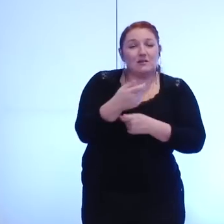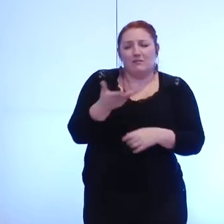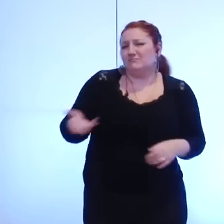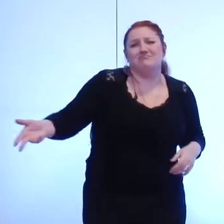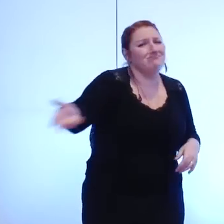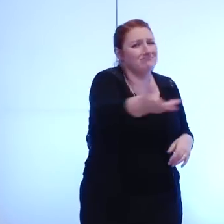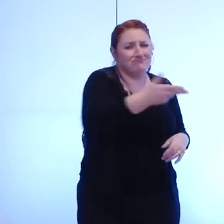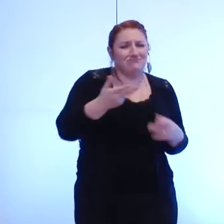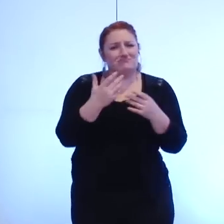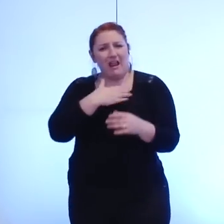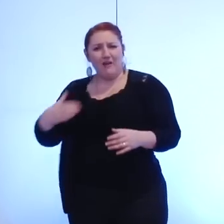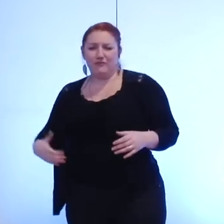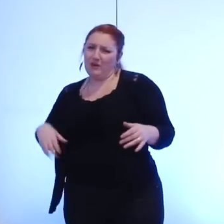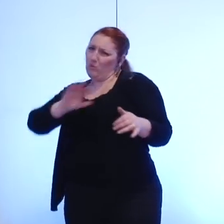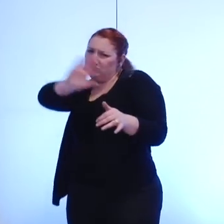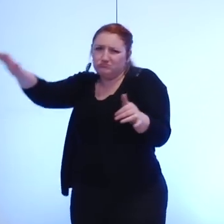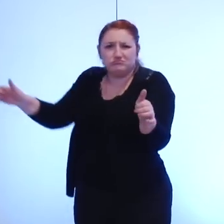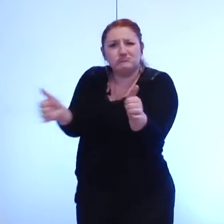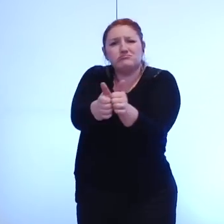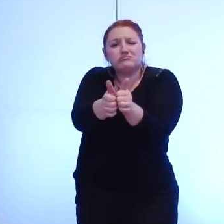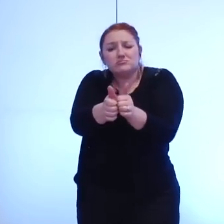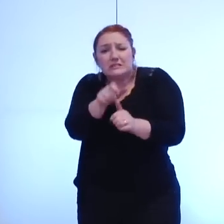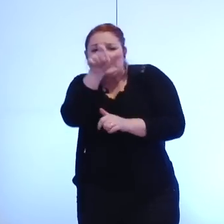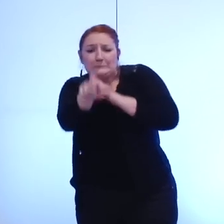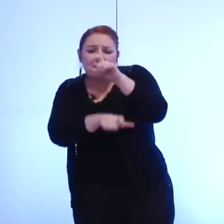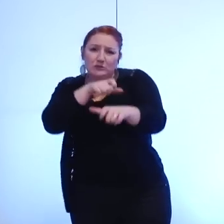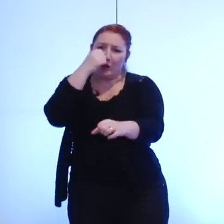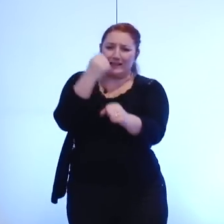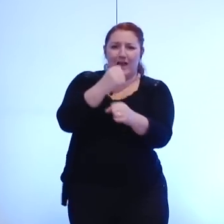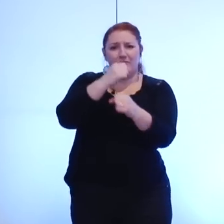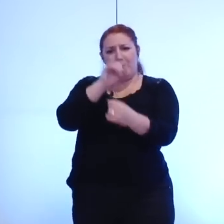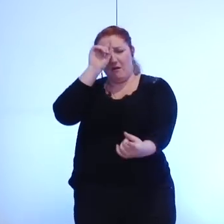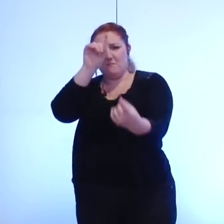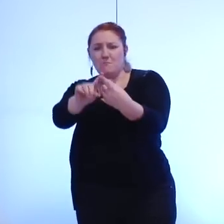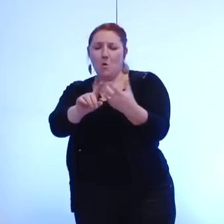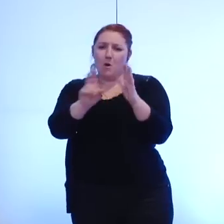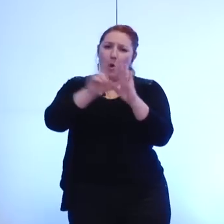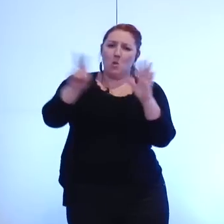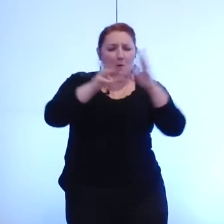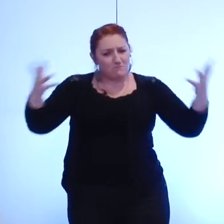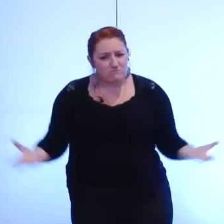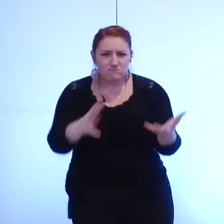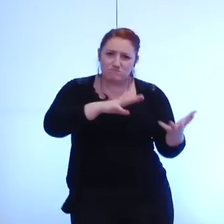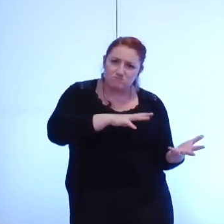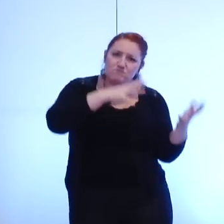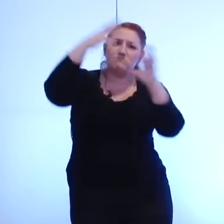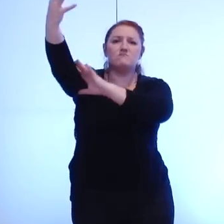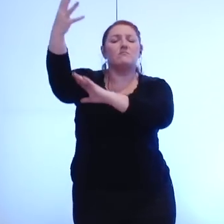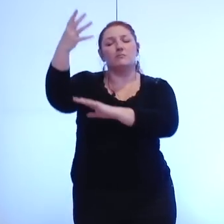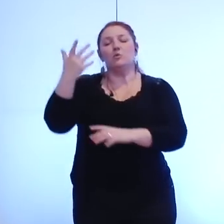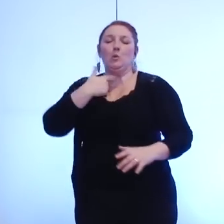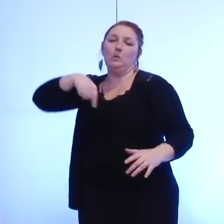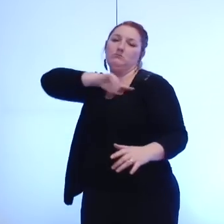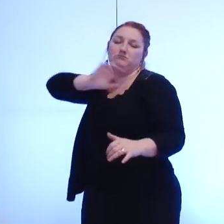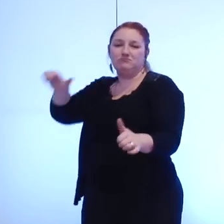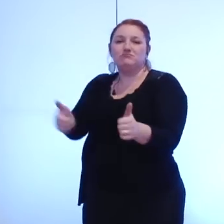aux côtés, de toutes celles et ceux qui mettent Grenoble en mouvement, et qui font Grenoble au quotidien. Je vous propose de